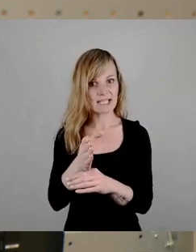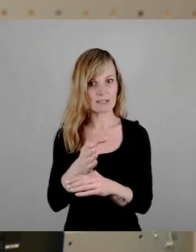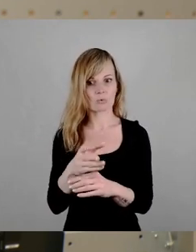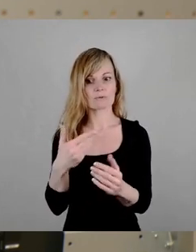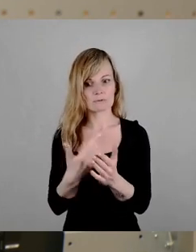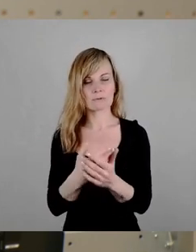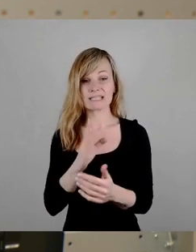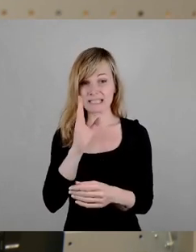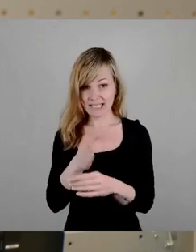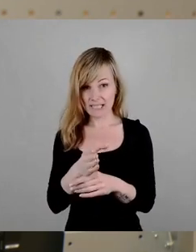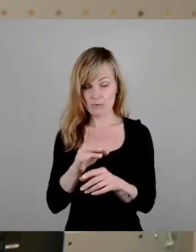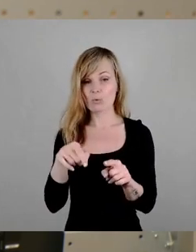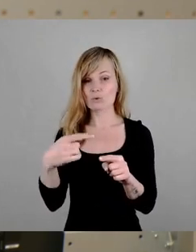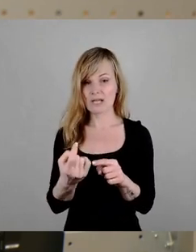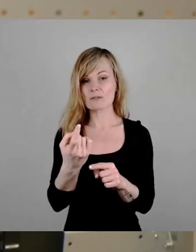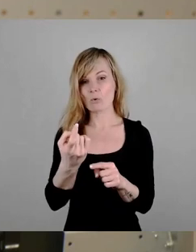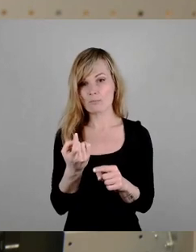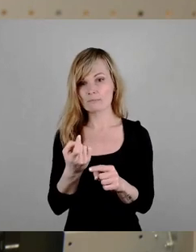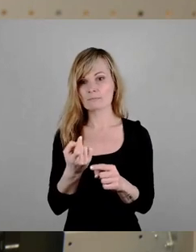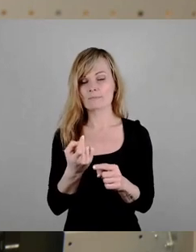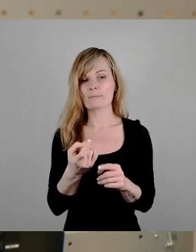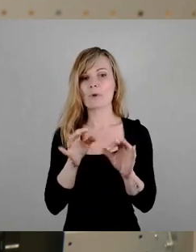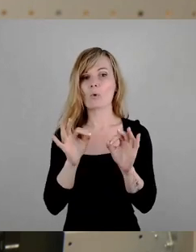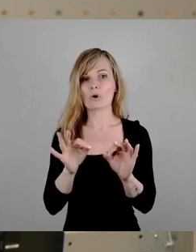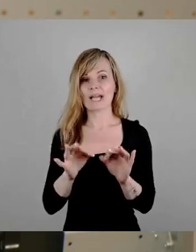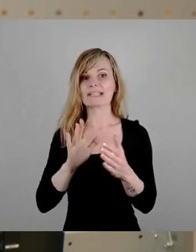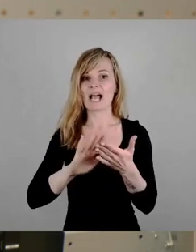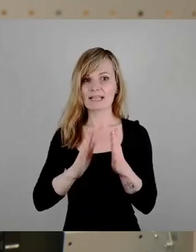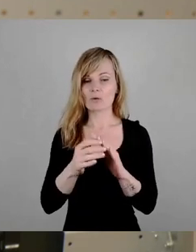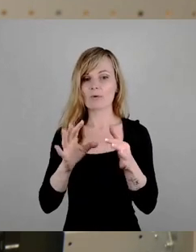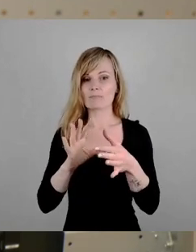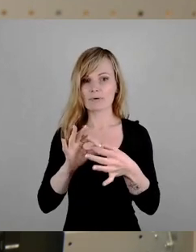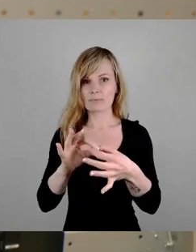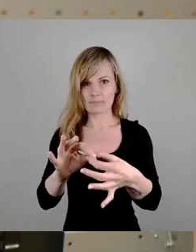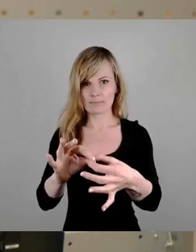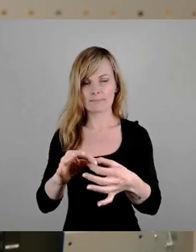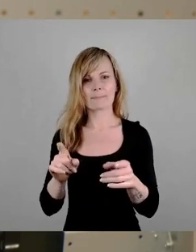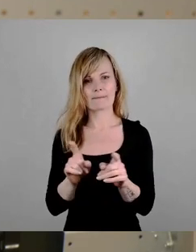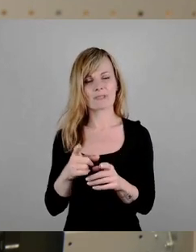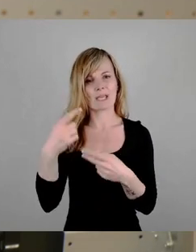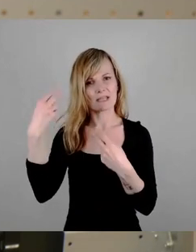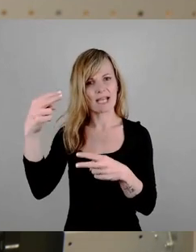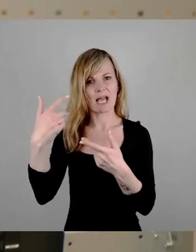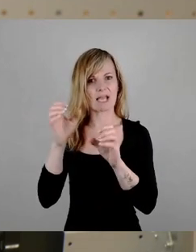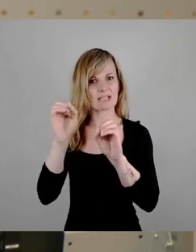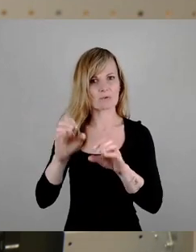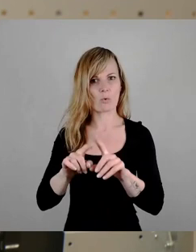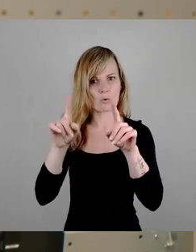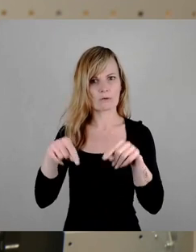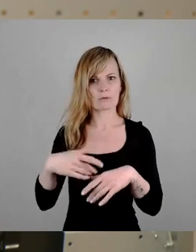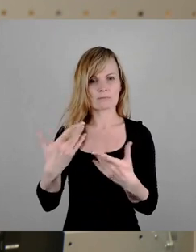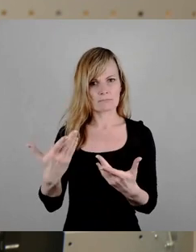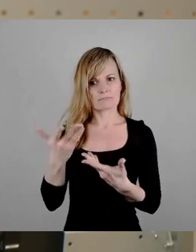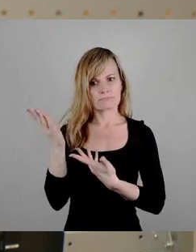dann konkrete Handlungen. So wie das bei anderen Deklarationen, die wir so gemacht haben,